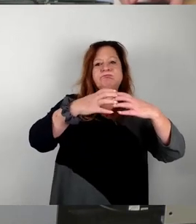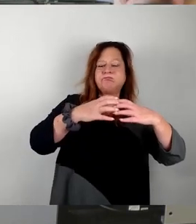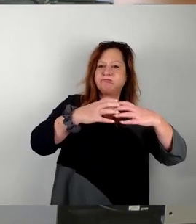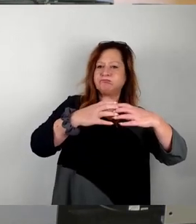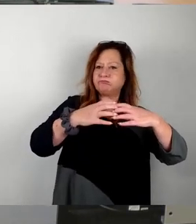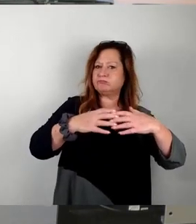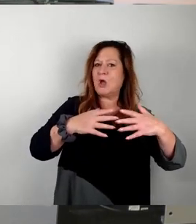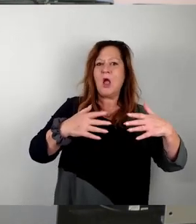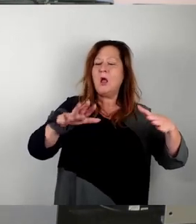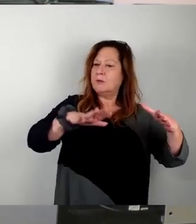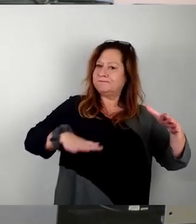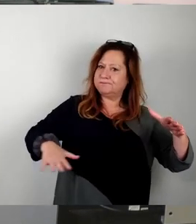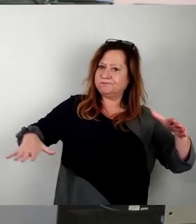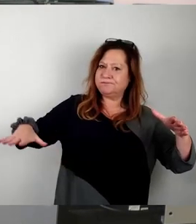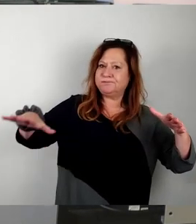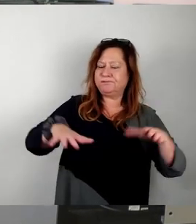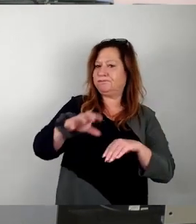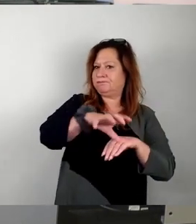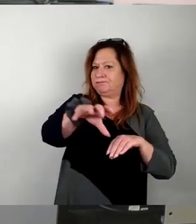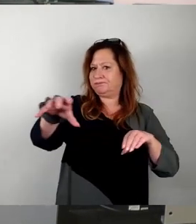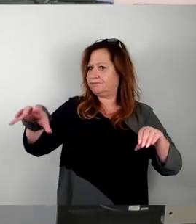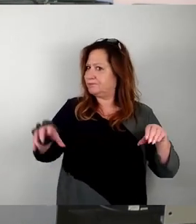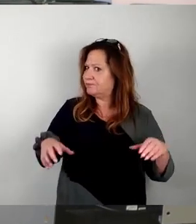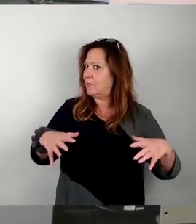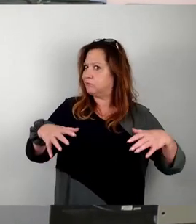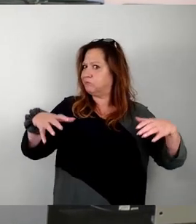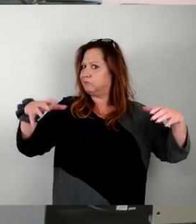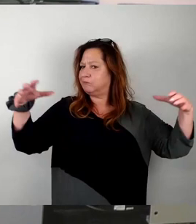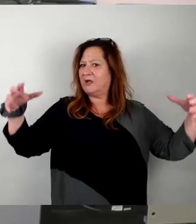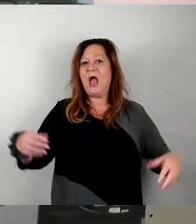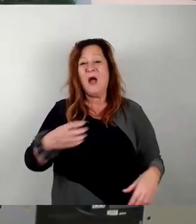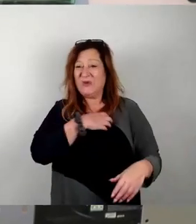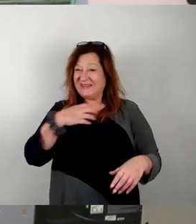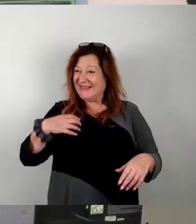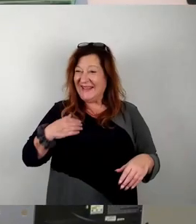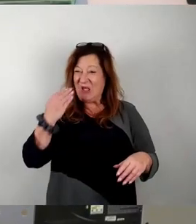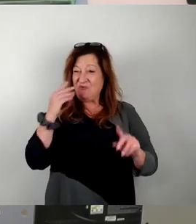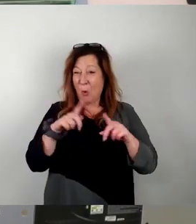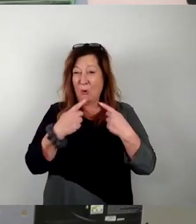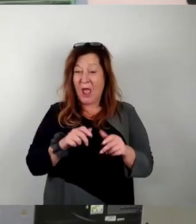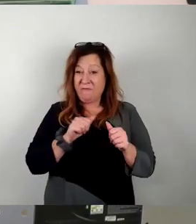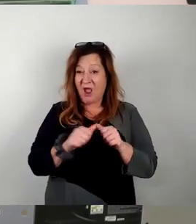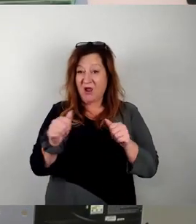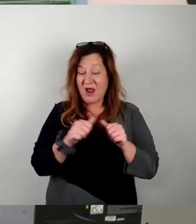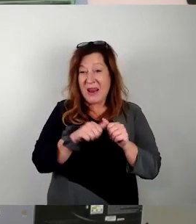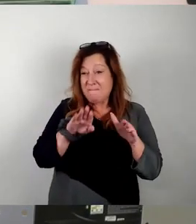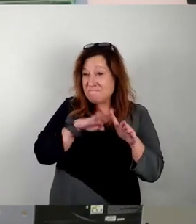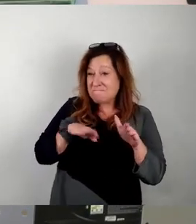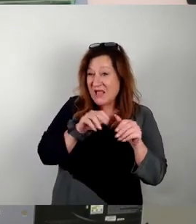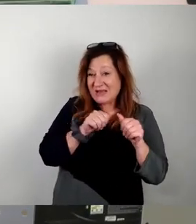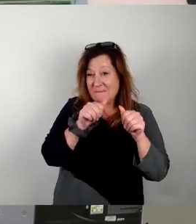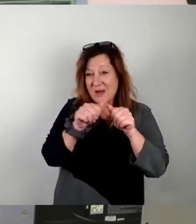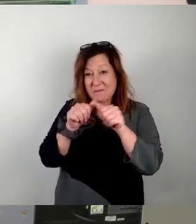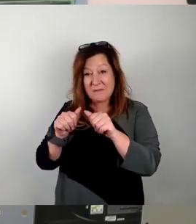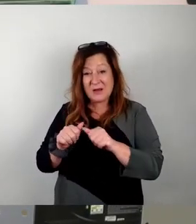Ansiedlungen rächen. Wir bemerken die letzten Jahre, dass es in Dresden knapper wird. Es wird knapper, der Platz wird knapp. Und es ist klar,